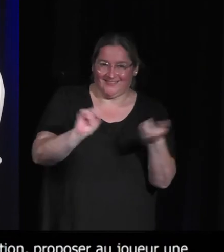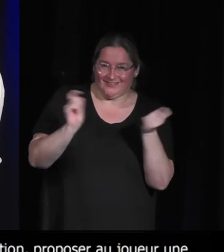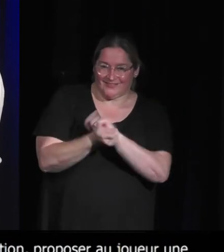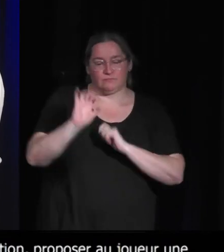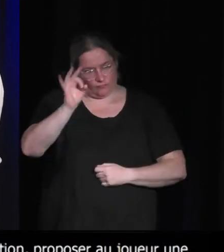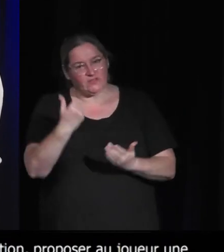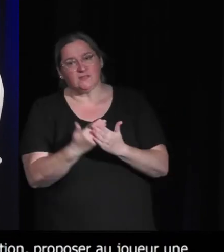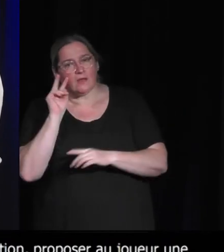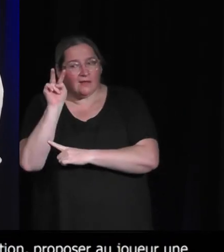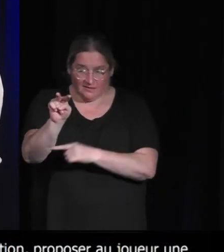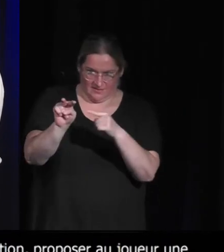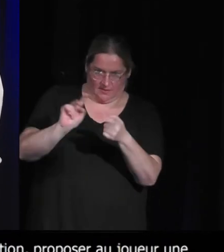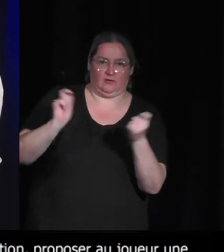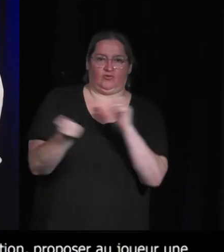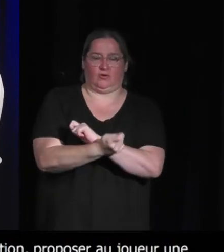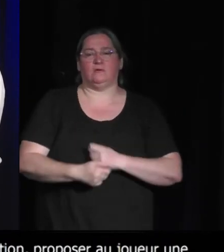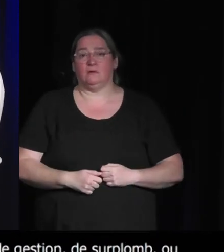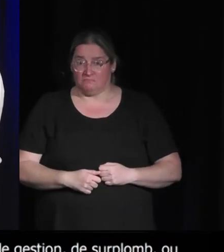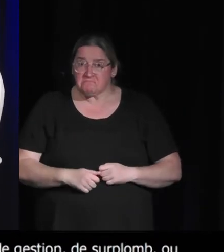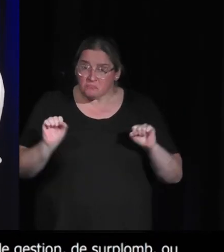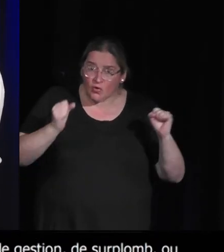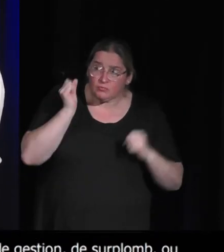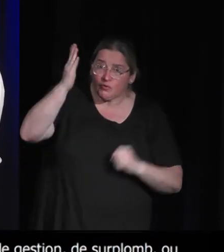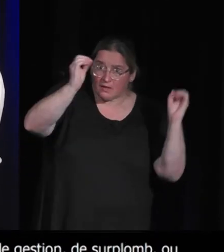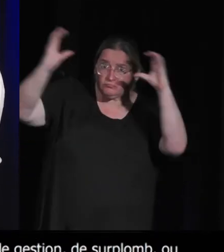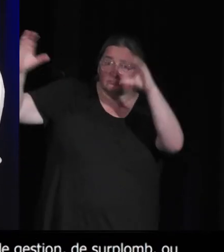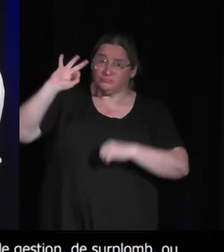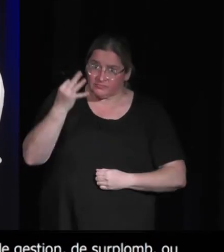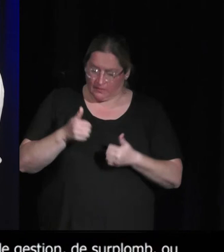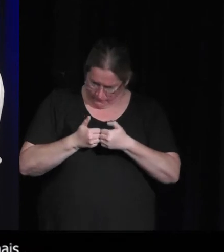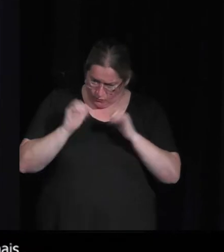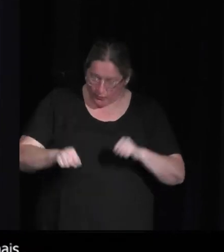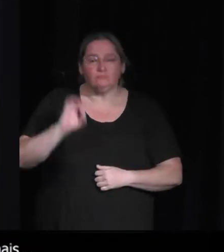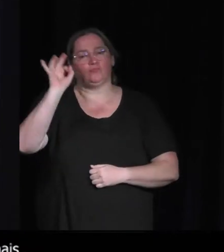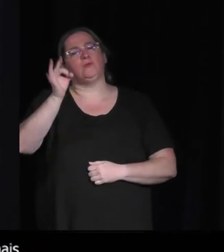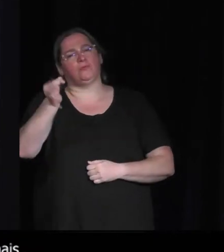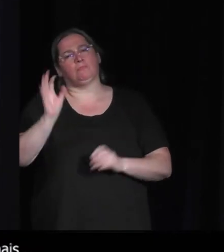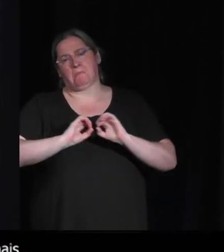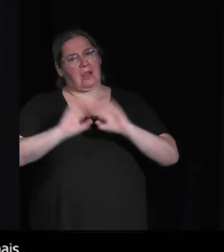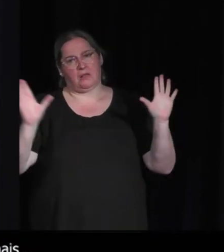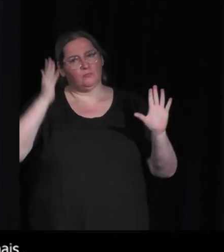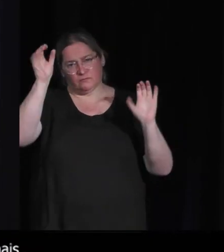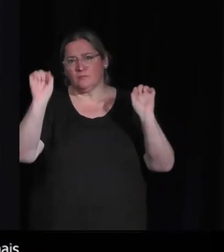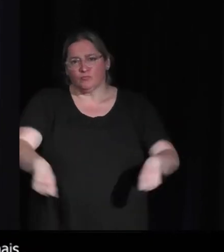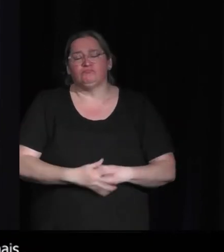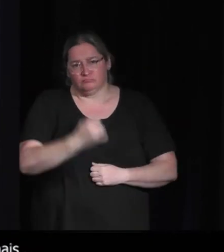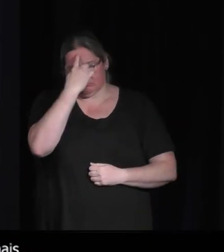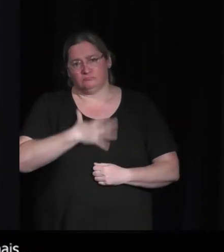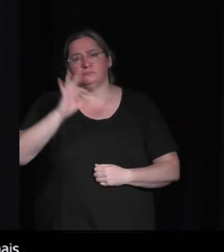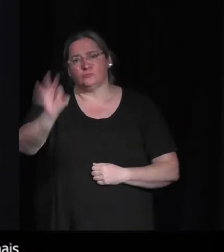manière de voir. Pour toi, c'est une des capacités possibles que peut proposer le jeu vidéo. Oui, clairement. Je pense